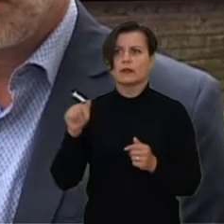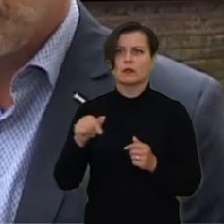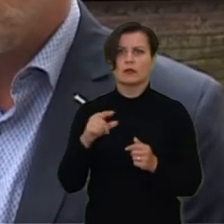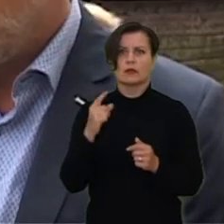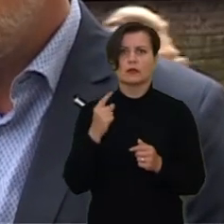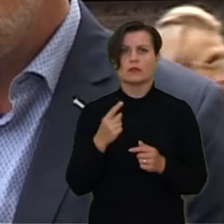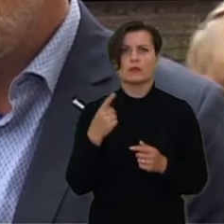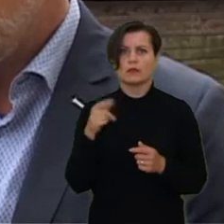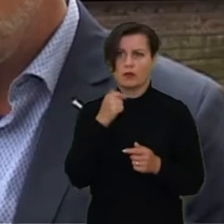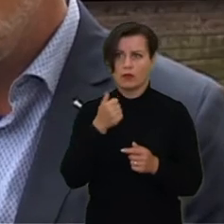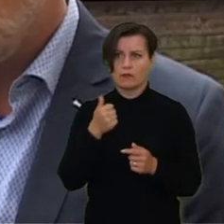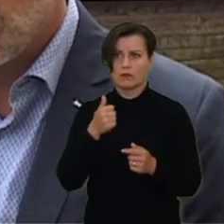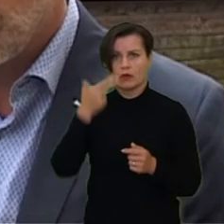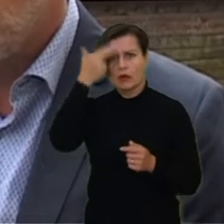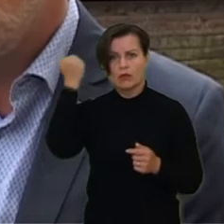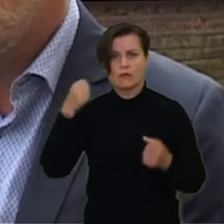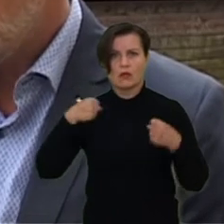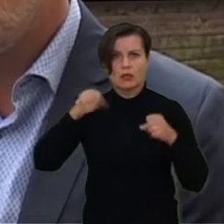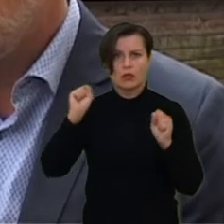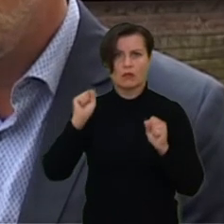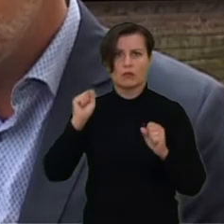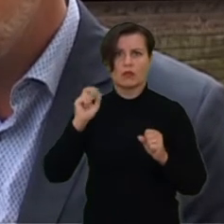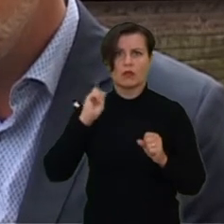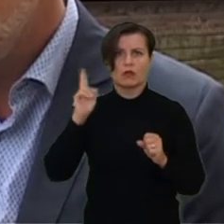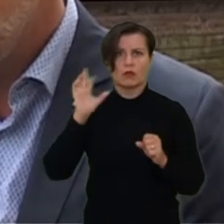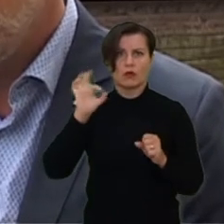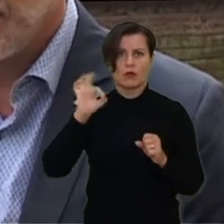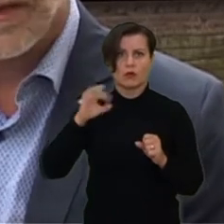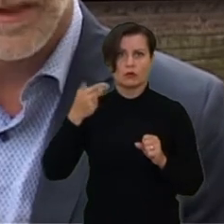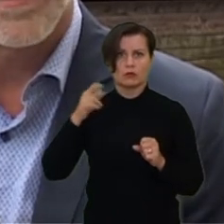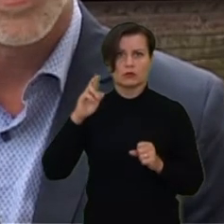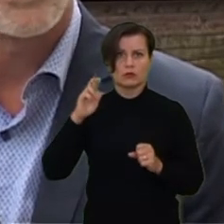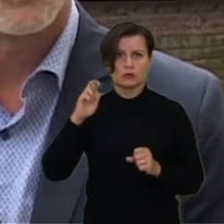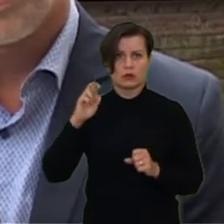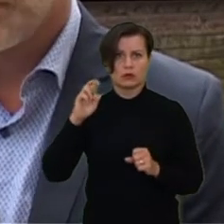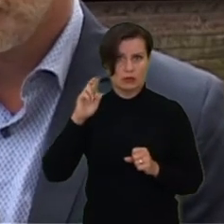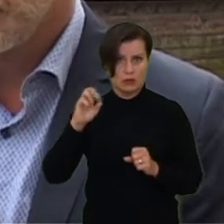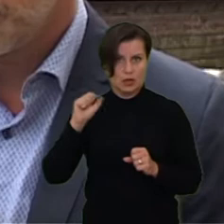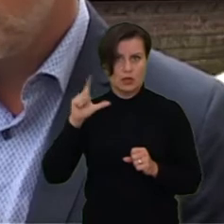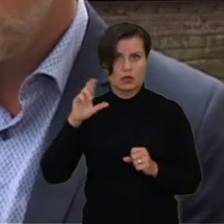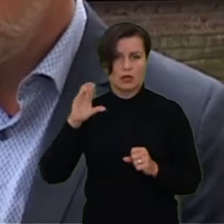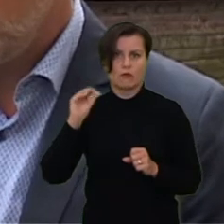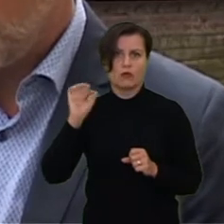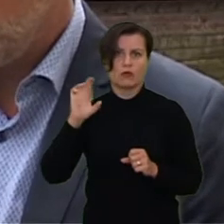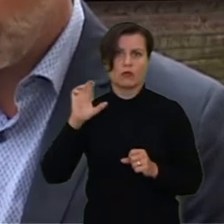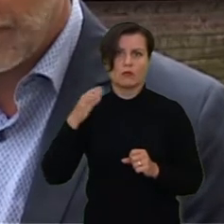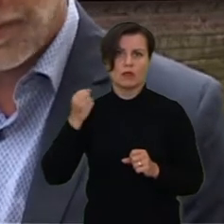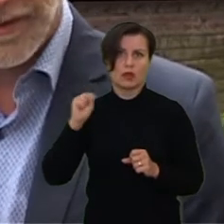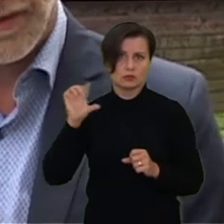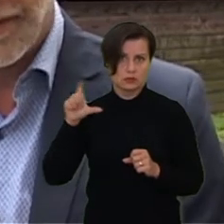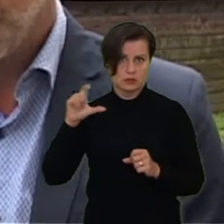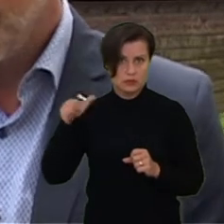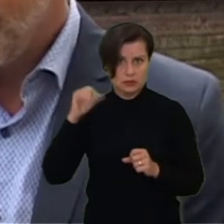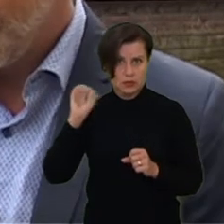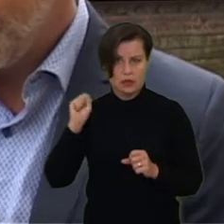Lietuva laimėjo galų galė kontra reformaciją, ir mes esam šiandien šitam puikiam